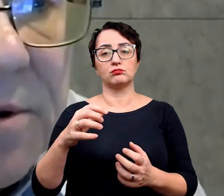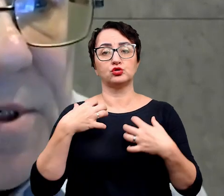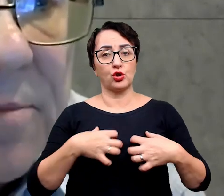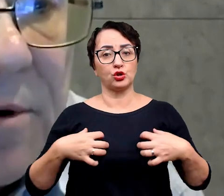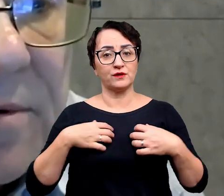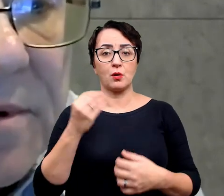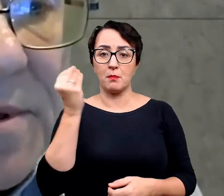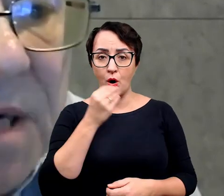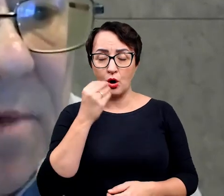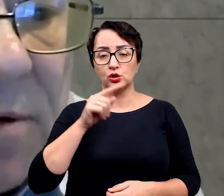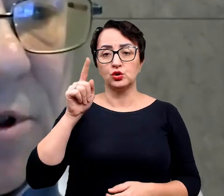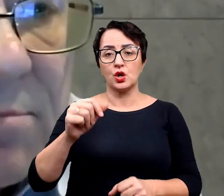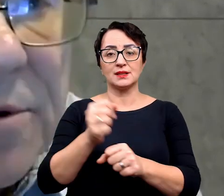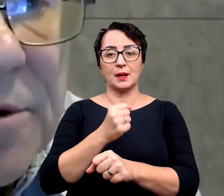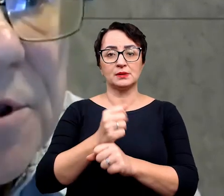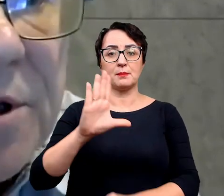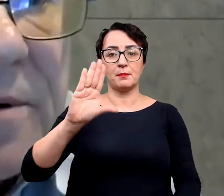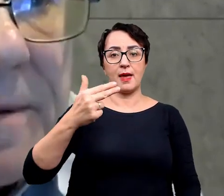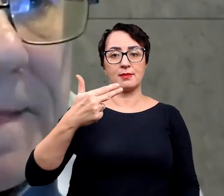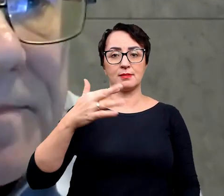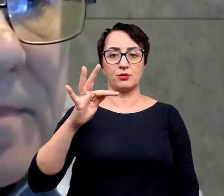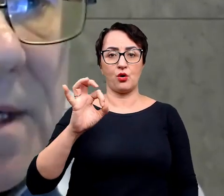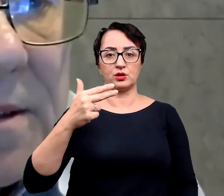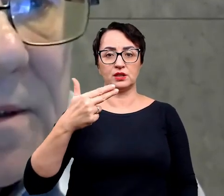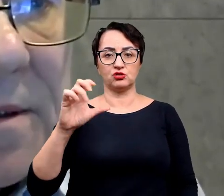morskie, to są to skamieniałości bentoniczne.